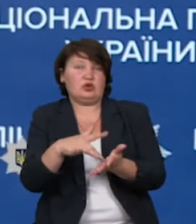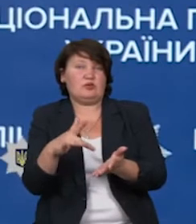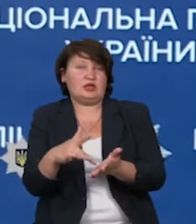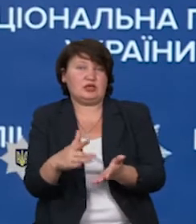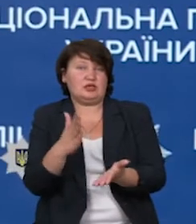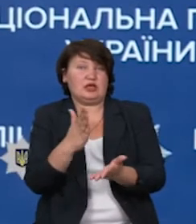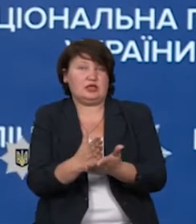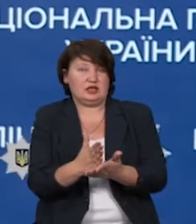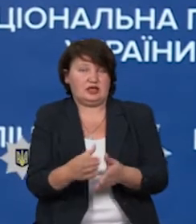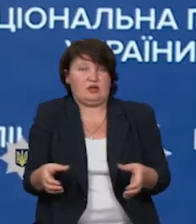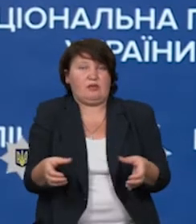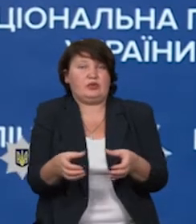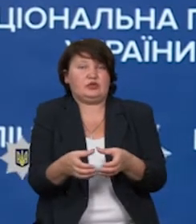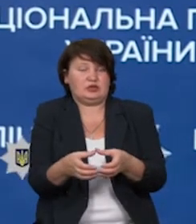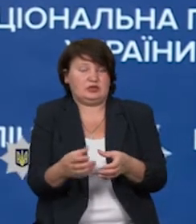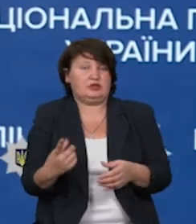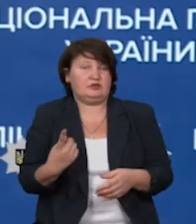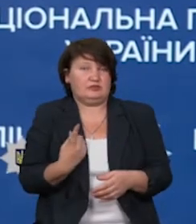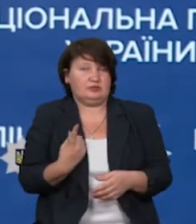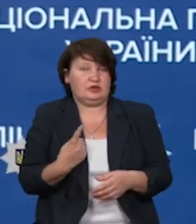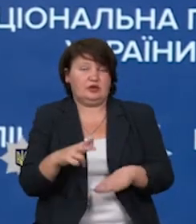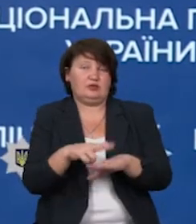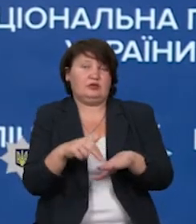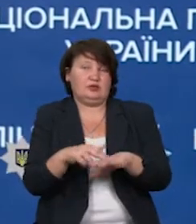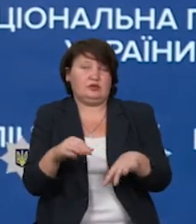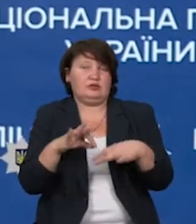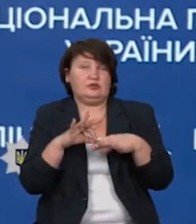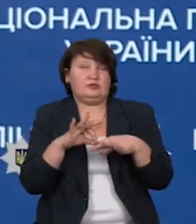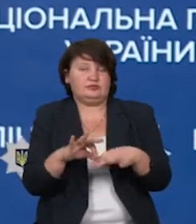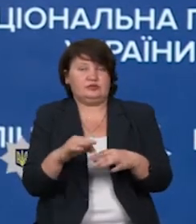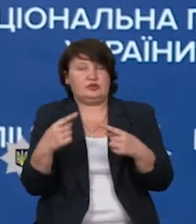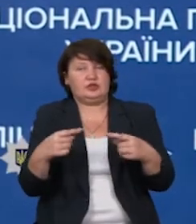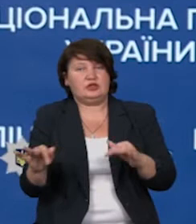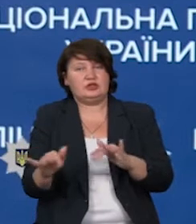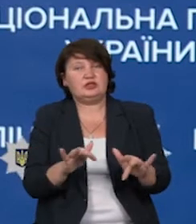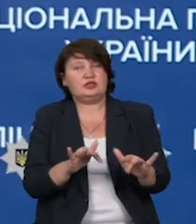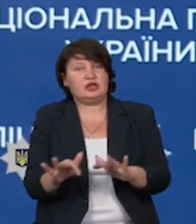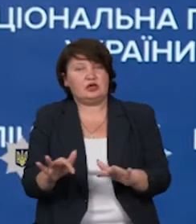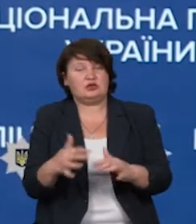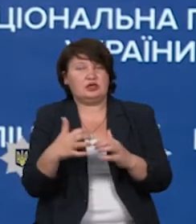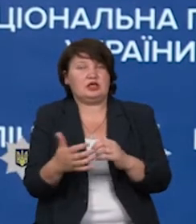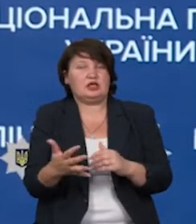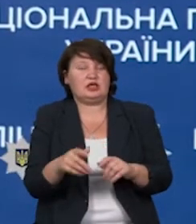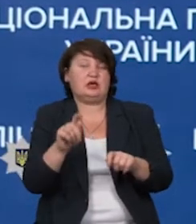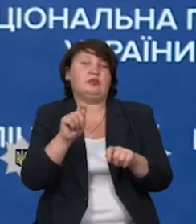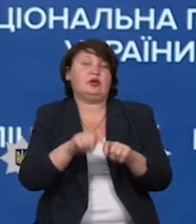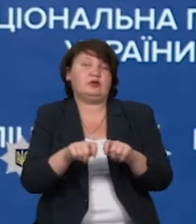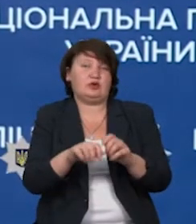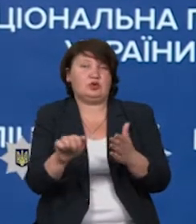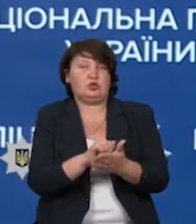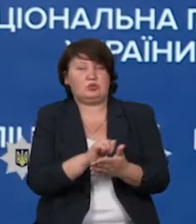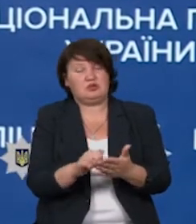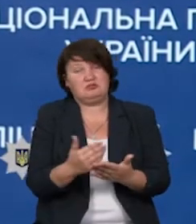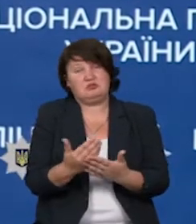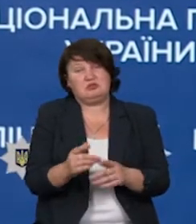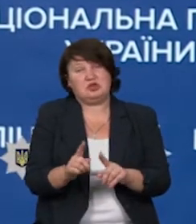мобільні пости. Власне, правоохоронці здійснюють превентивні заходи, серед яких перевірка документів у підозрілих осіб та